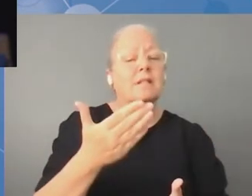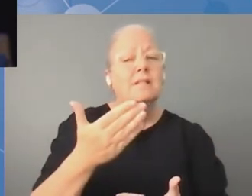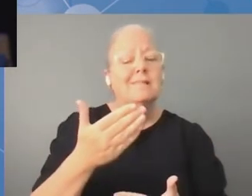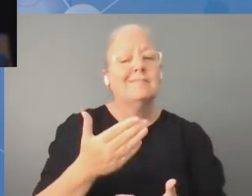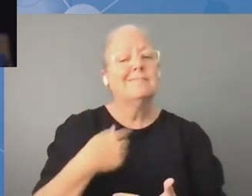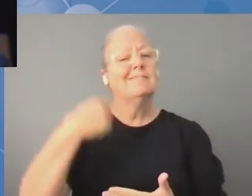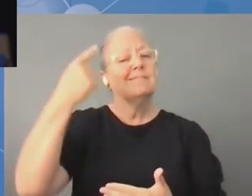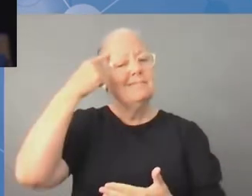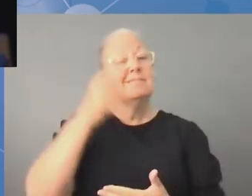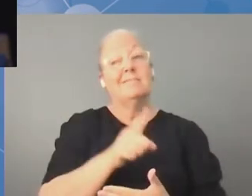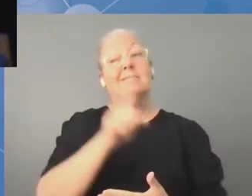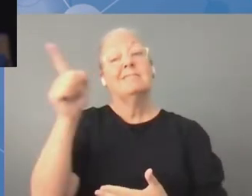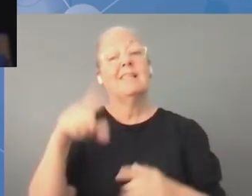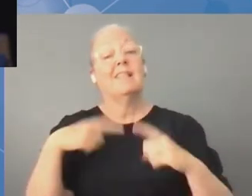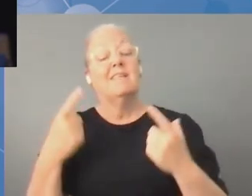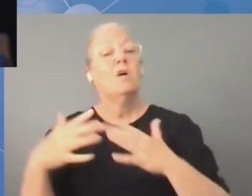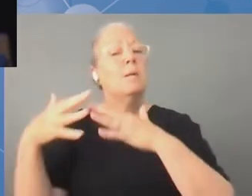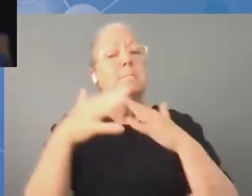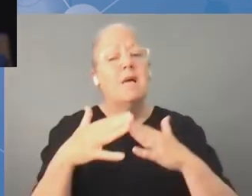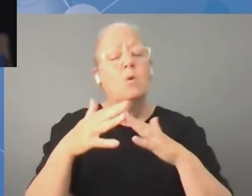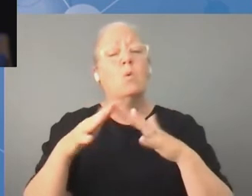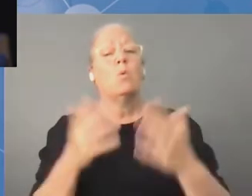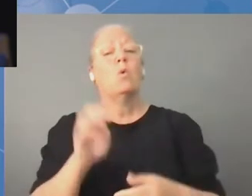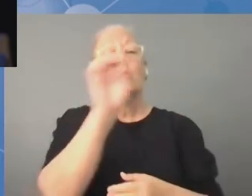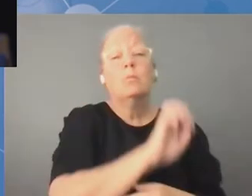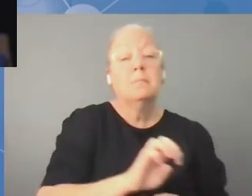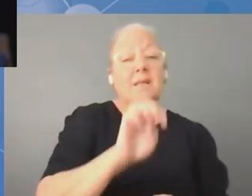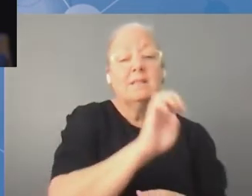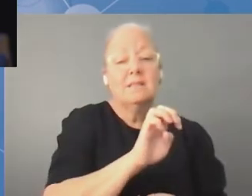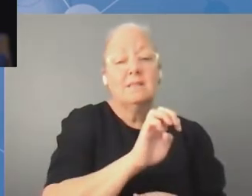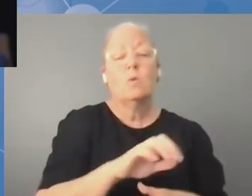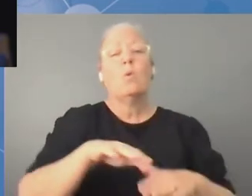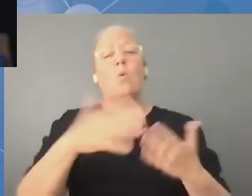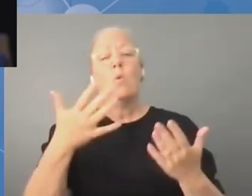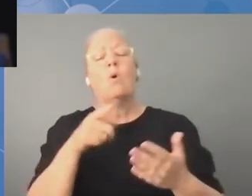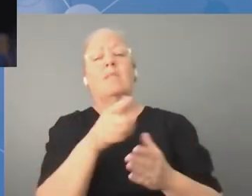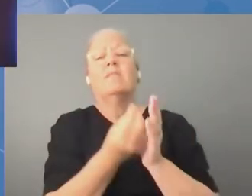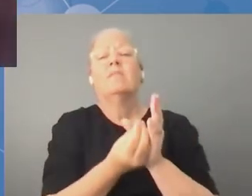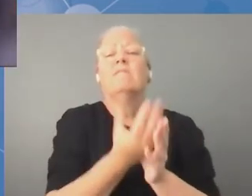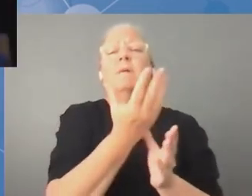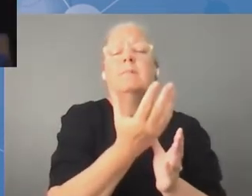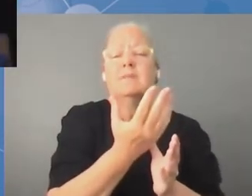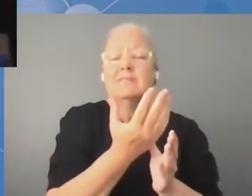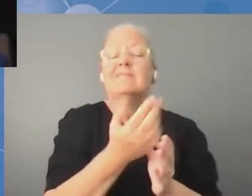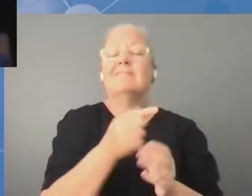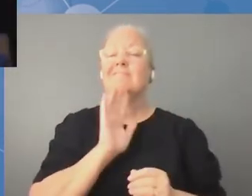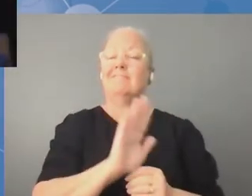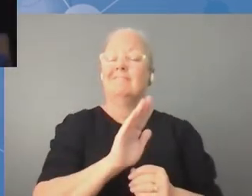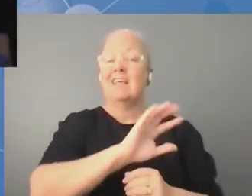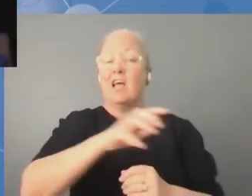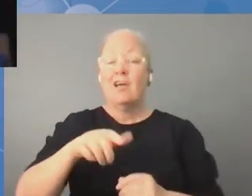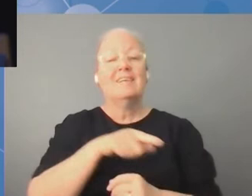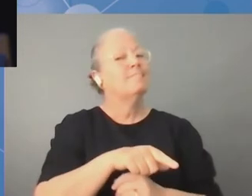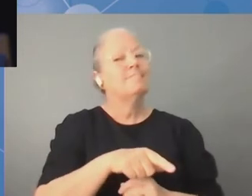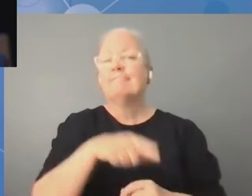które mieszkają np. w Stanach Zjednoczonych, ale również w Europie, czy w innych państwach rozwiniętych, właściwie